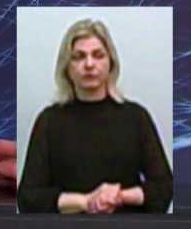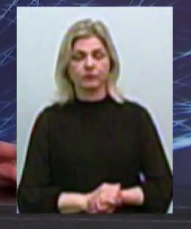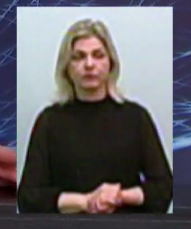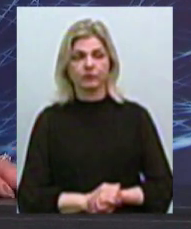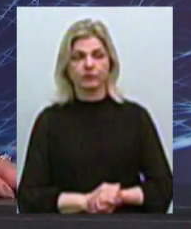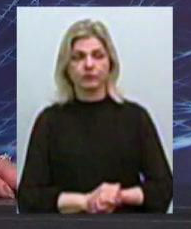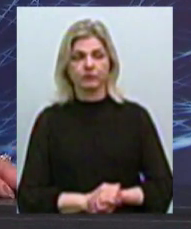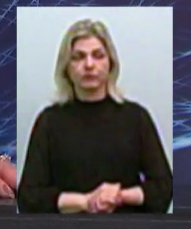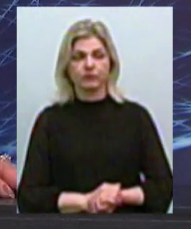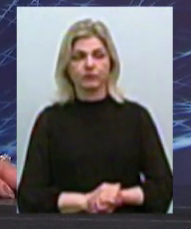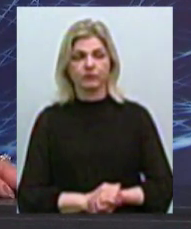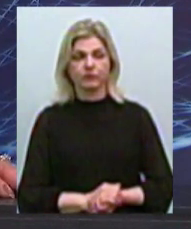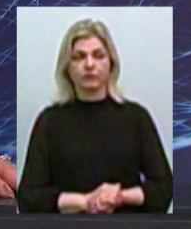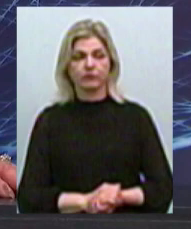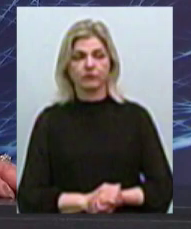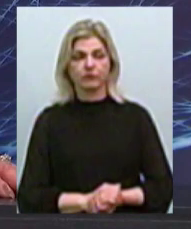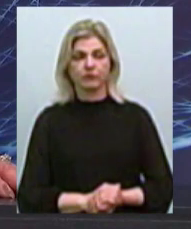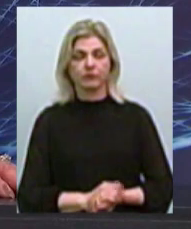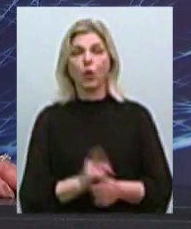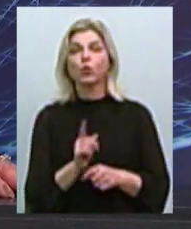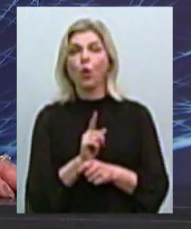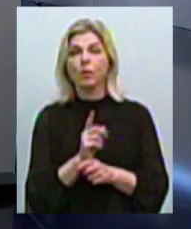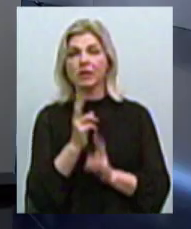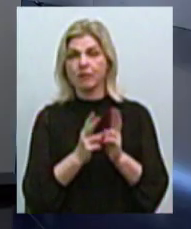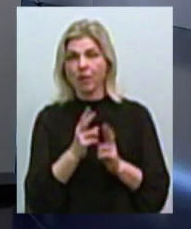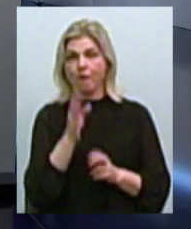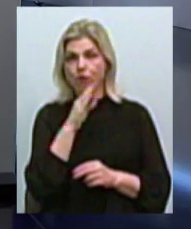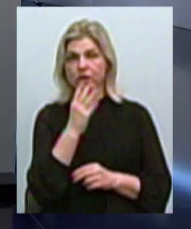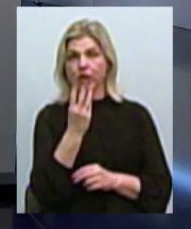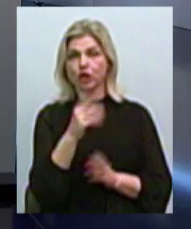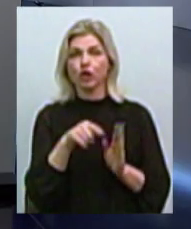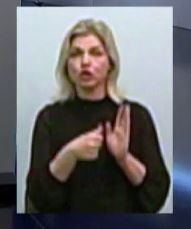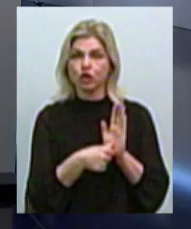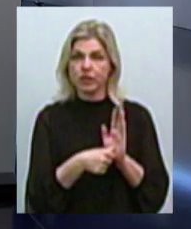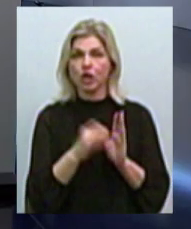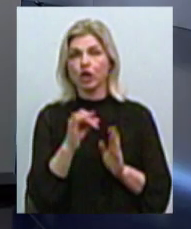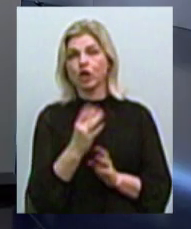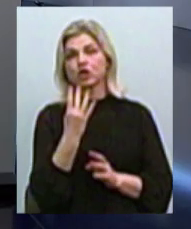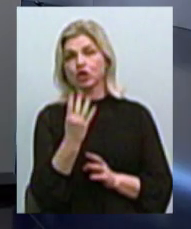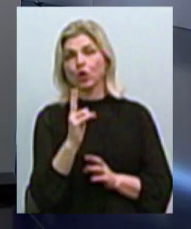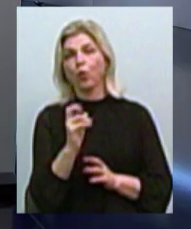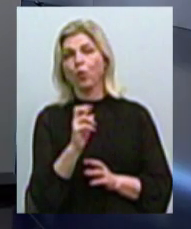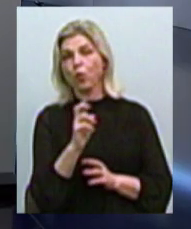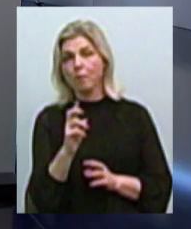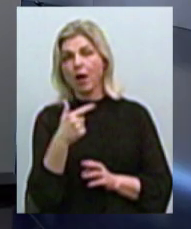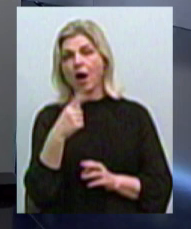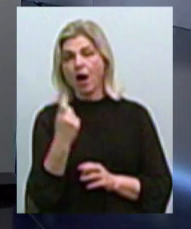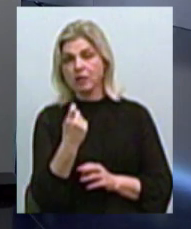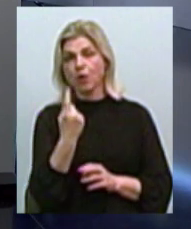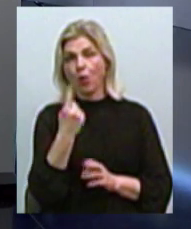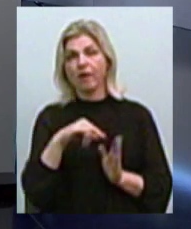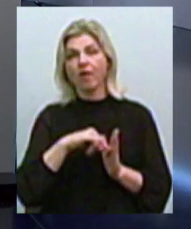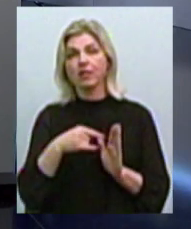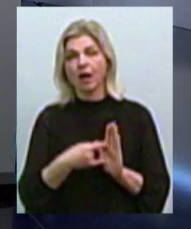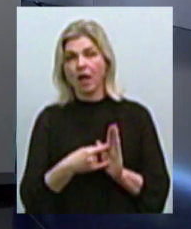Нормы у нас поменялись, у нас вода стала 3,6 и 4 куба газа на квадратный метр